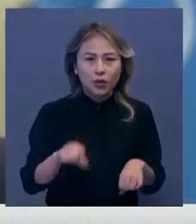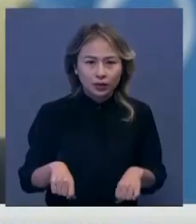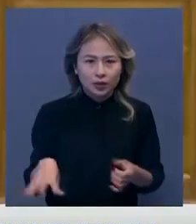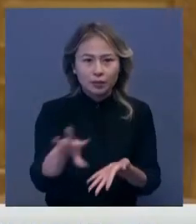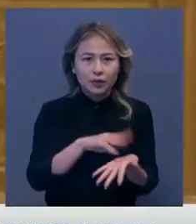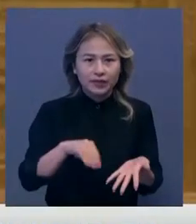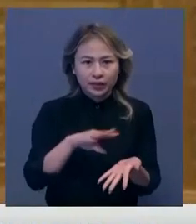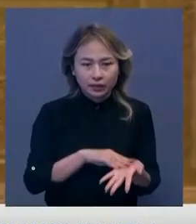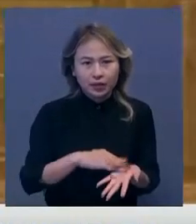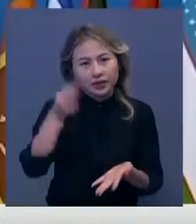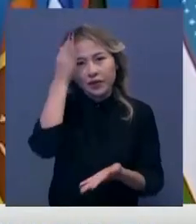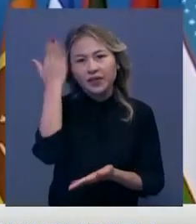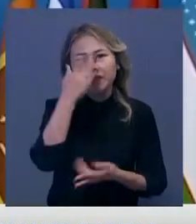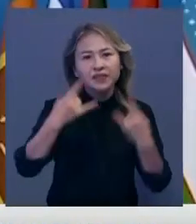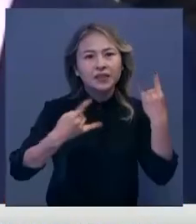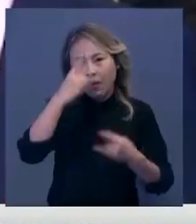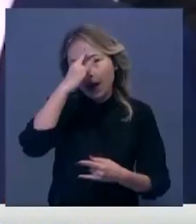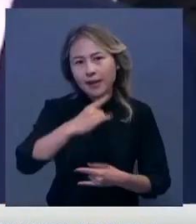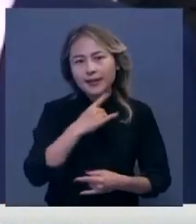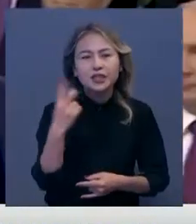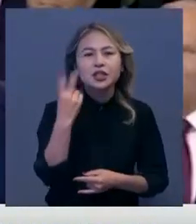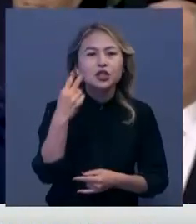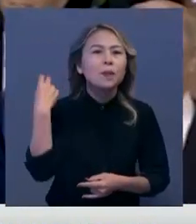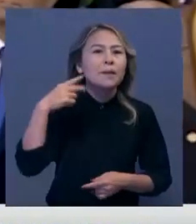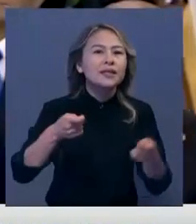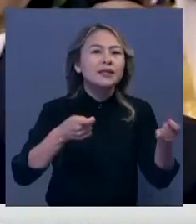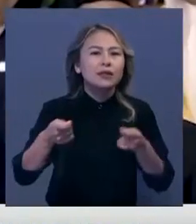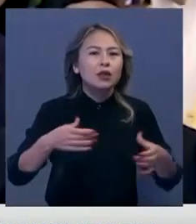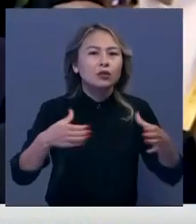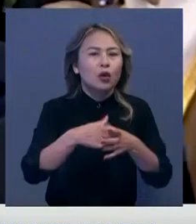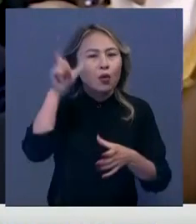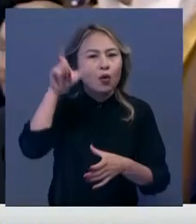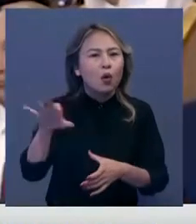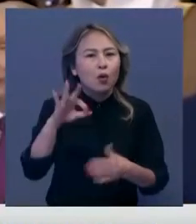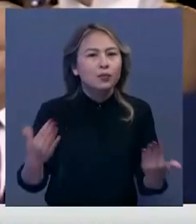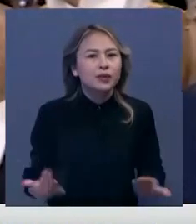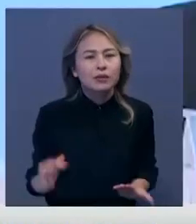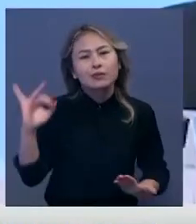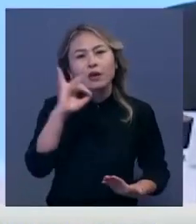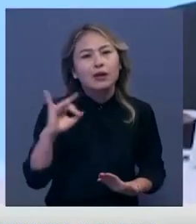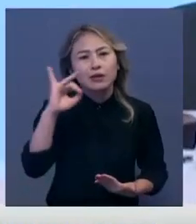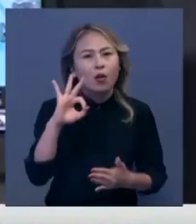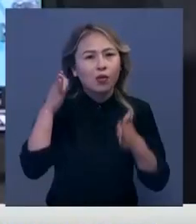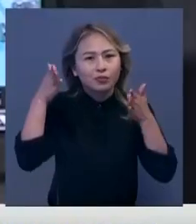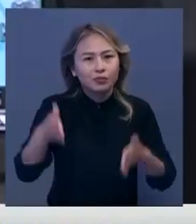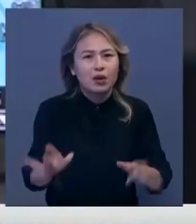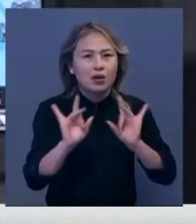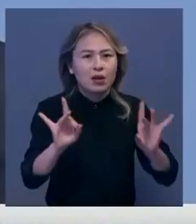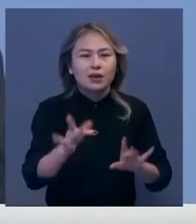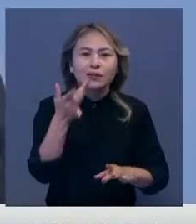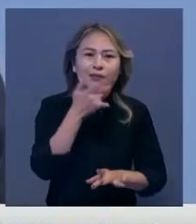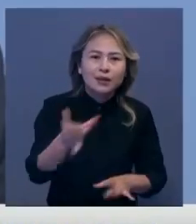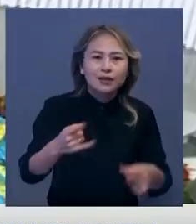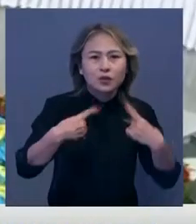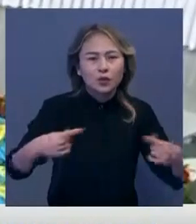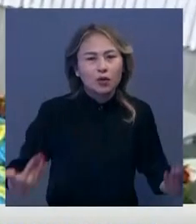қайталау өтеді. Айтагетек филімде Қазақстаның екінші президентінің жеке тұлға болып қалып басу тарайықы байандалады. Әрі оның саяси